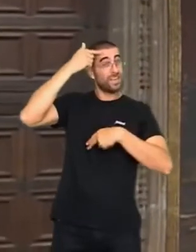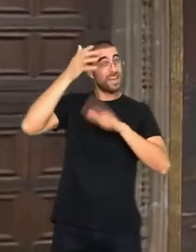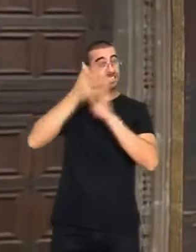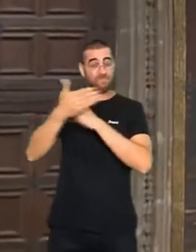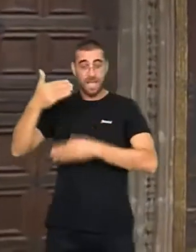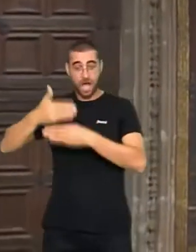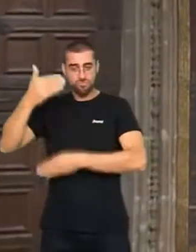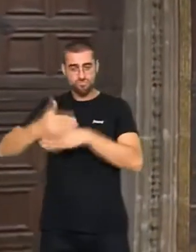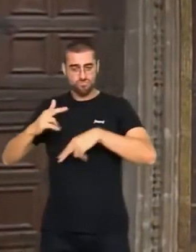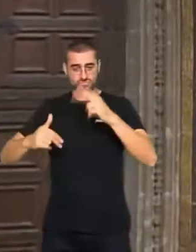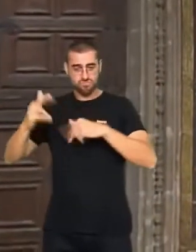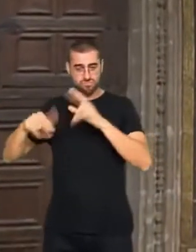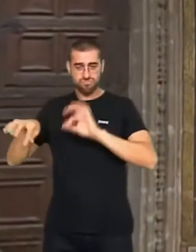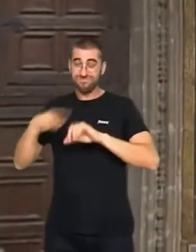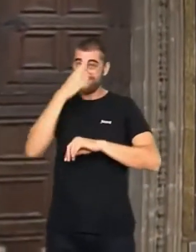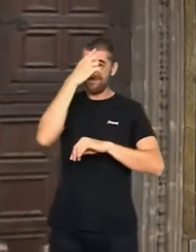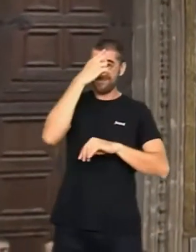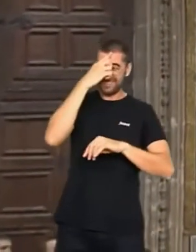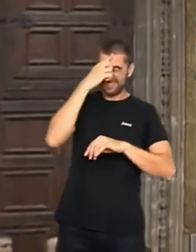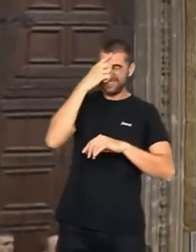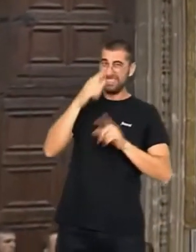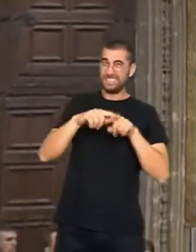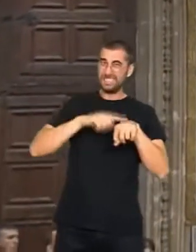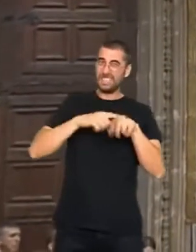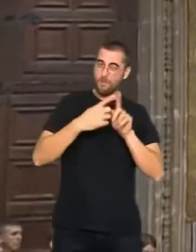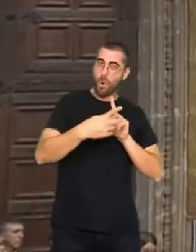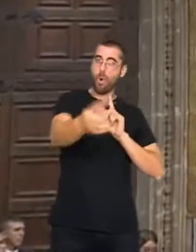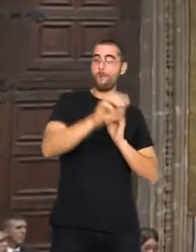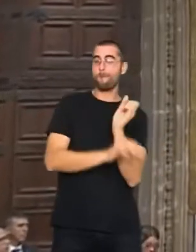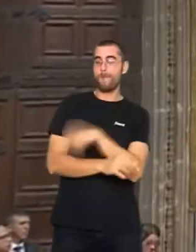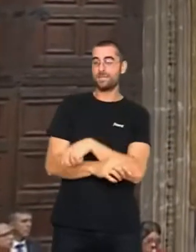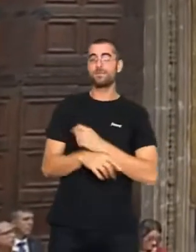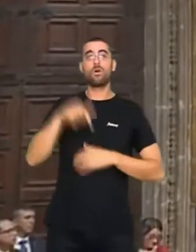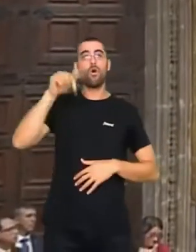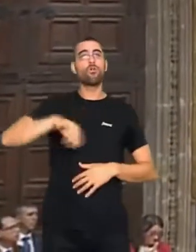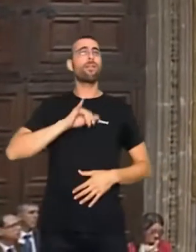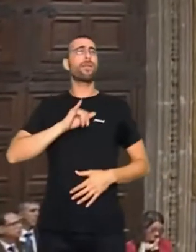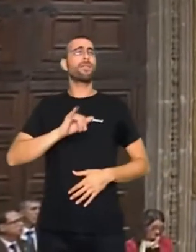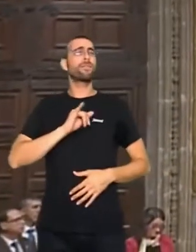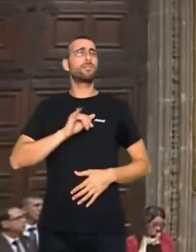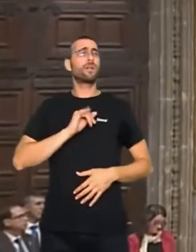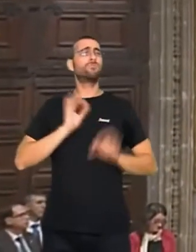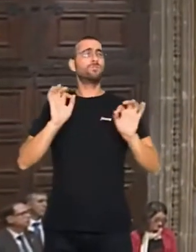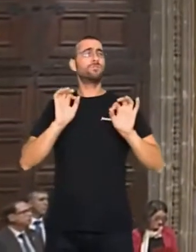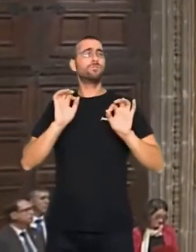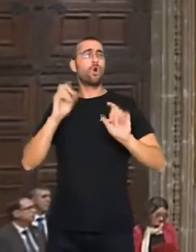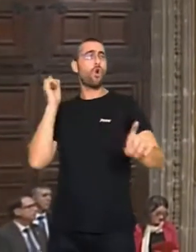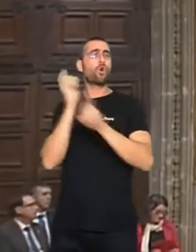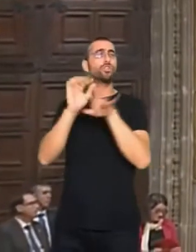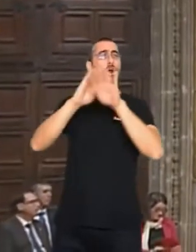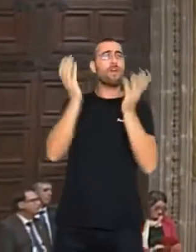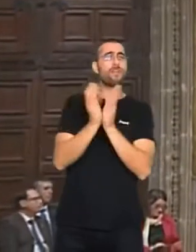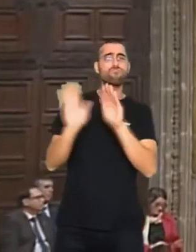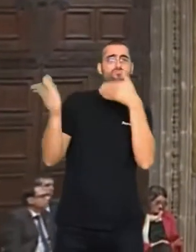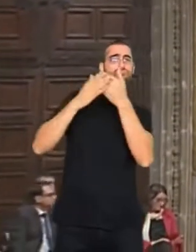de formigó. Avui cal alertar front als identitarismes que reaccionen a la globalització tancant les